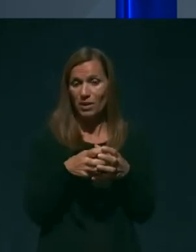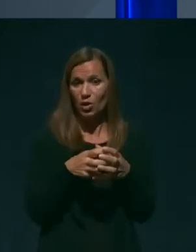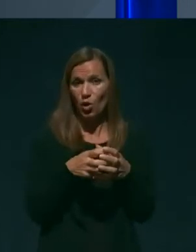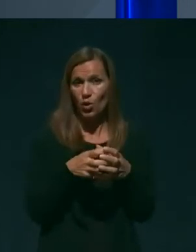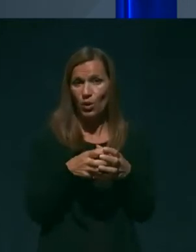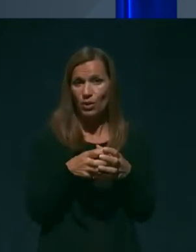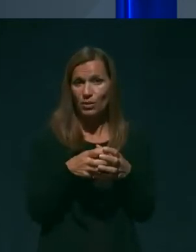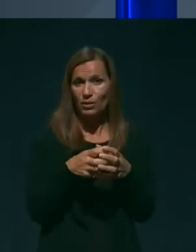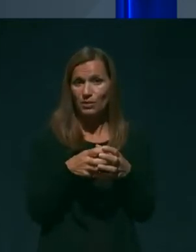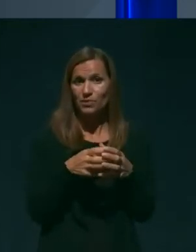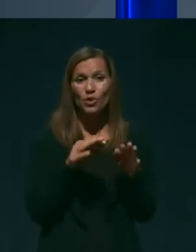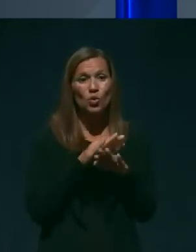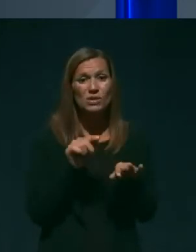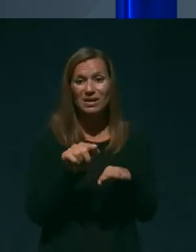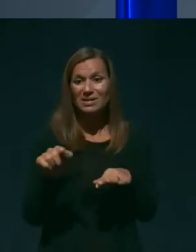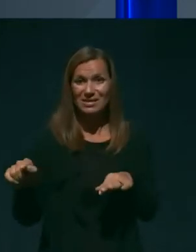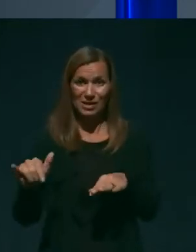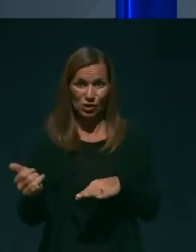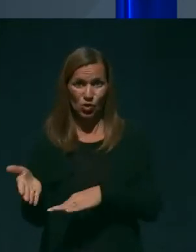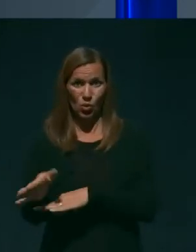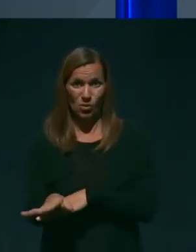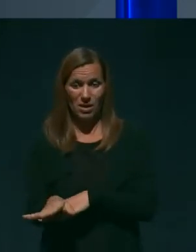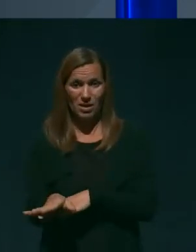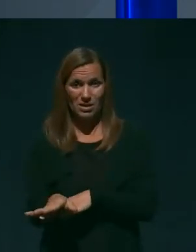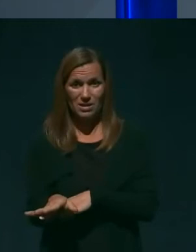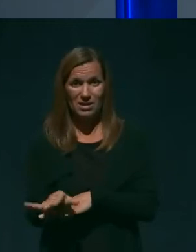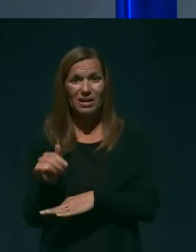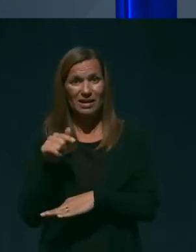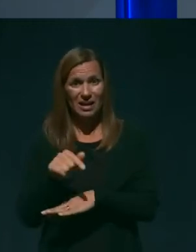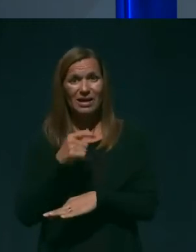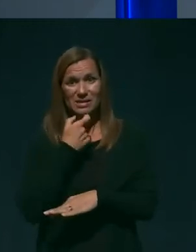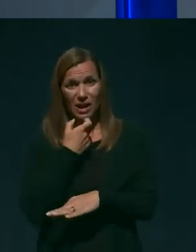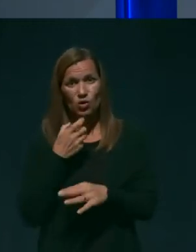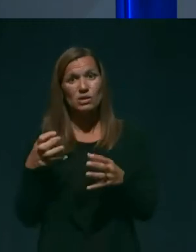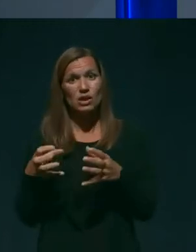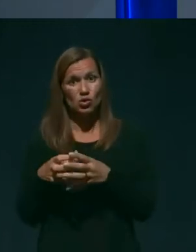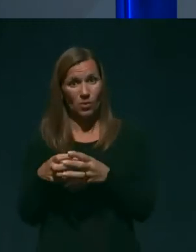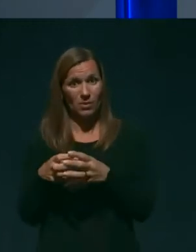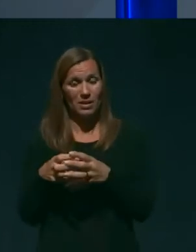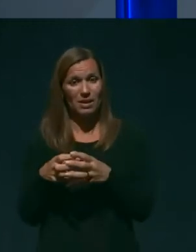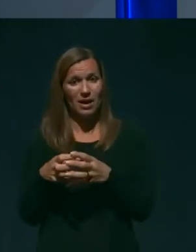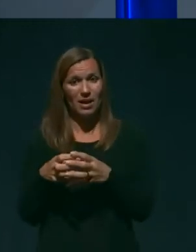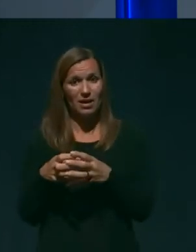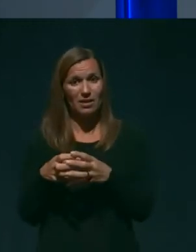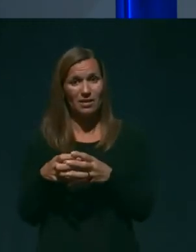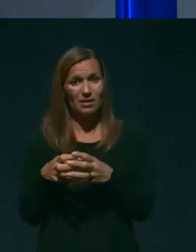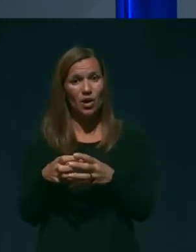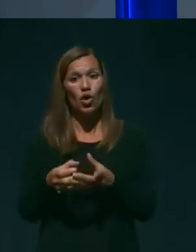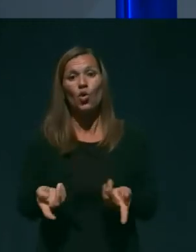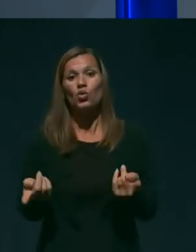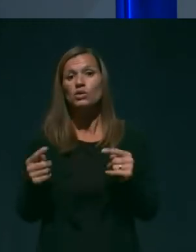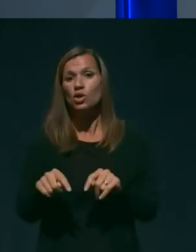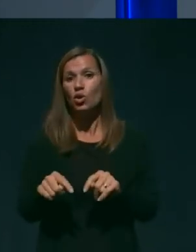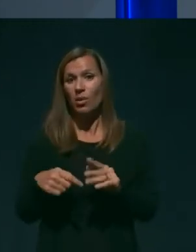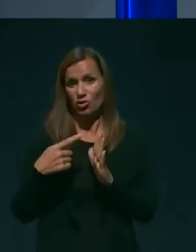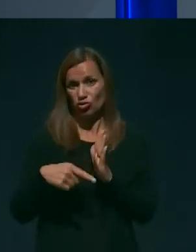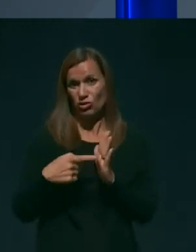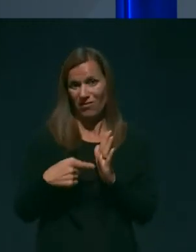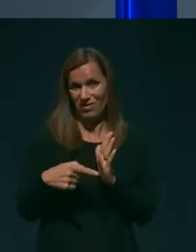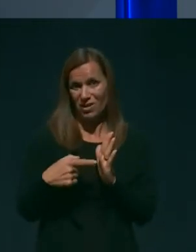vseh, ki so umrli, je ta starostna skupina pri nas svede oziroma število posledica pač